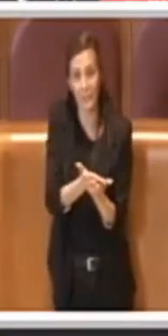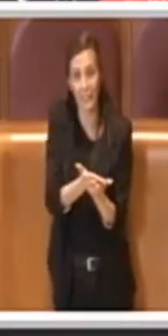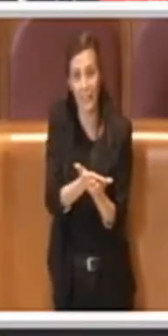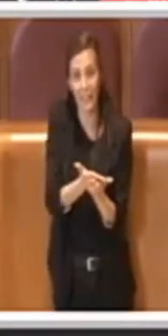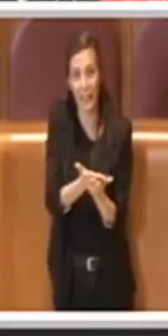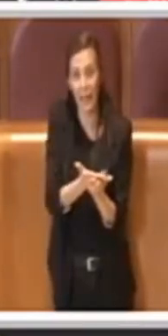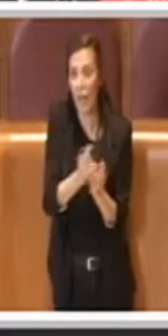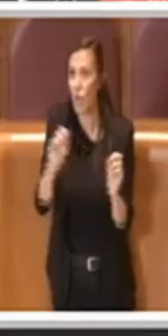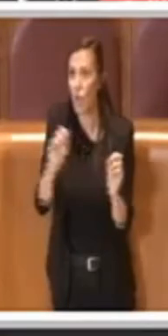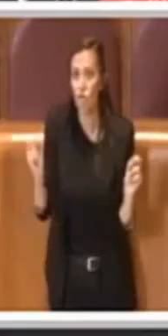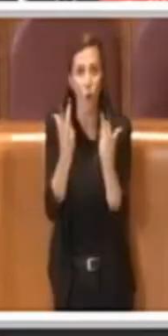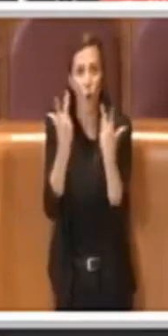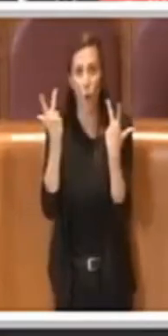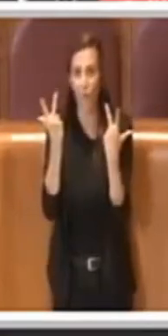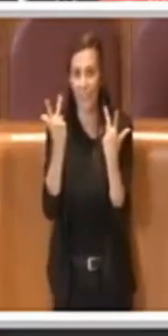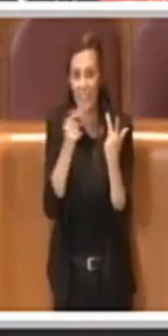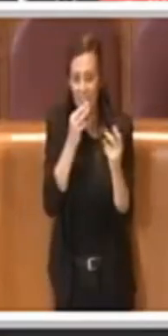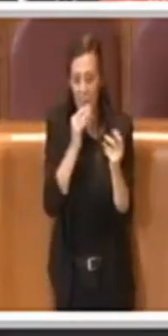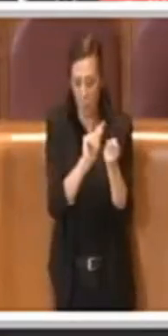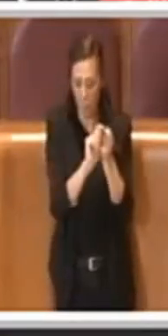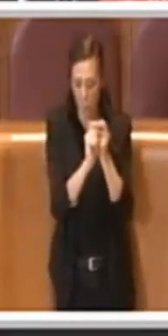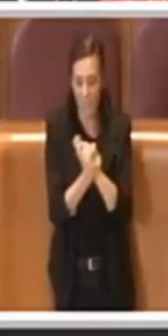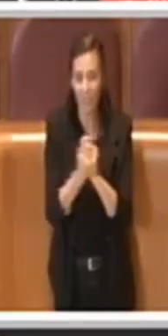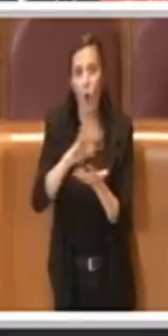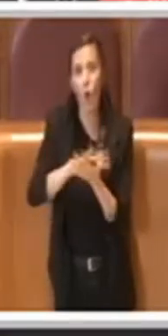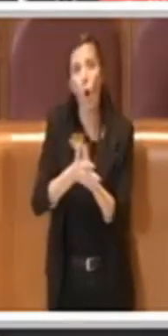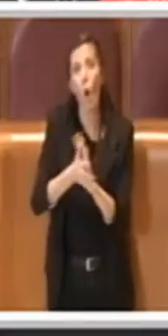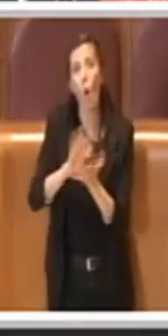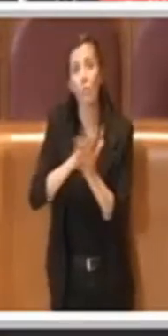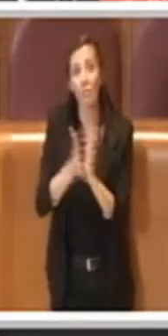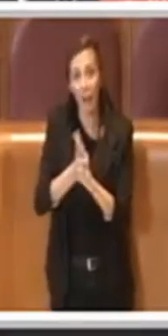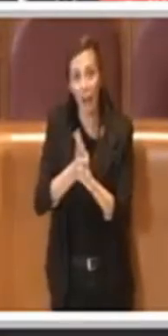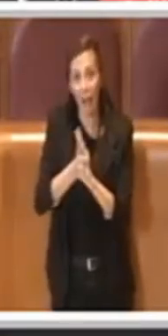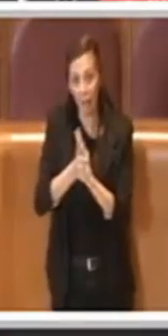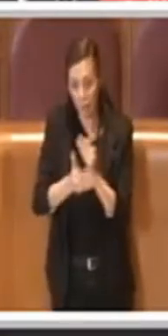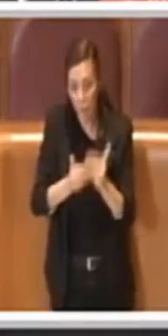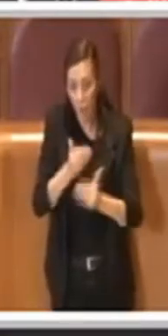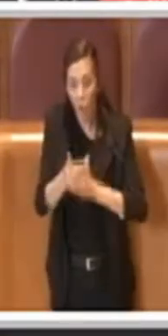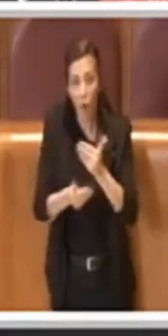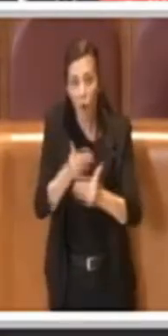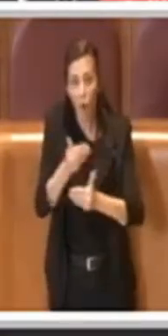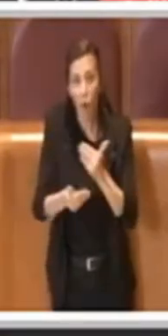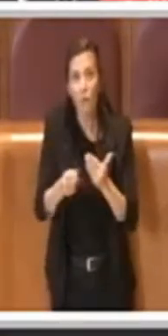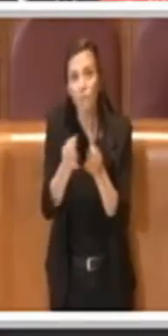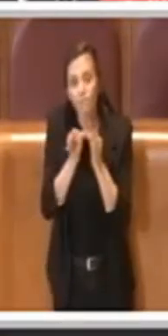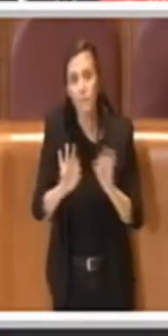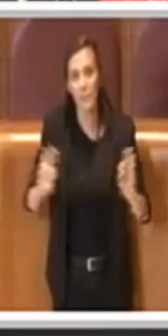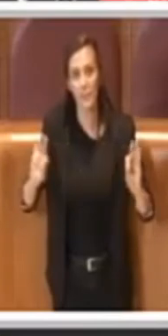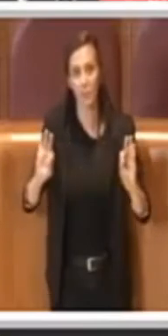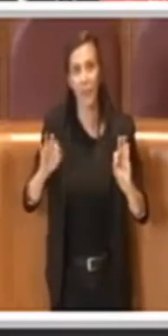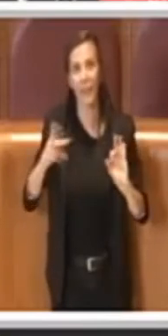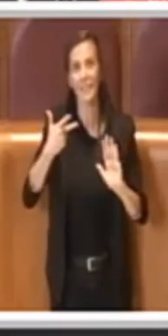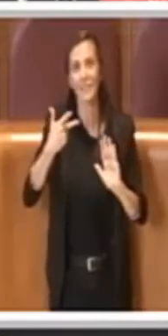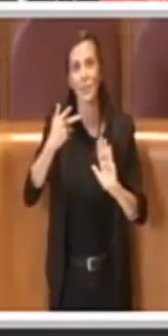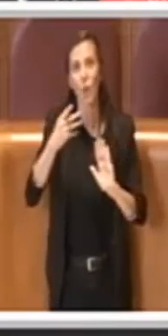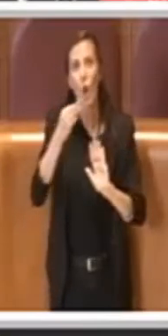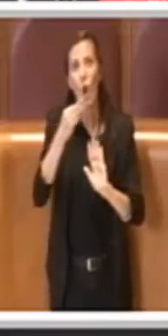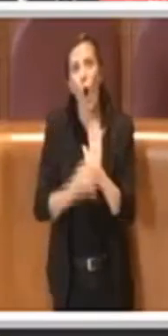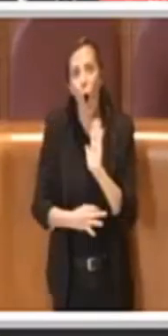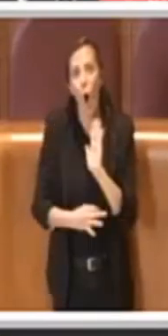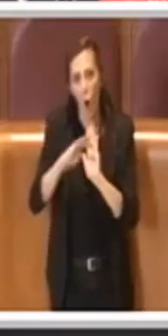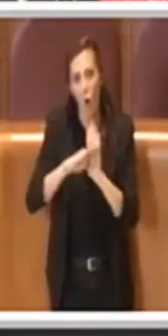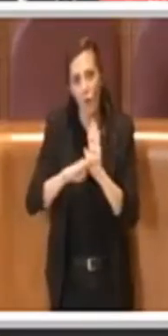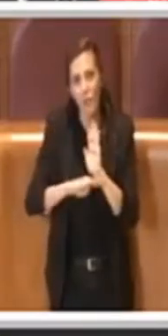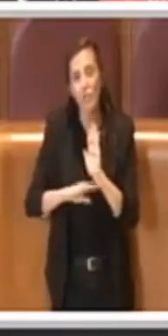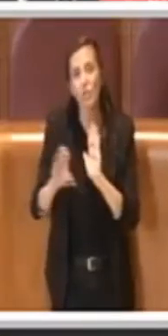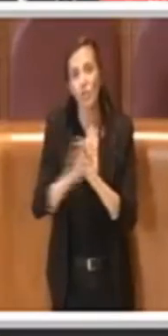innovativa, quindi modifiche di contratti in corso nel pieno rispetto del codice dei contratti, nel pieno